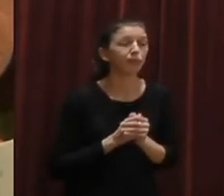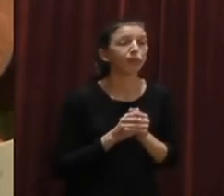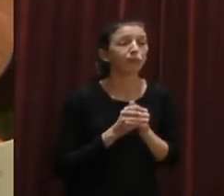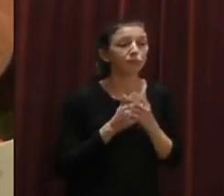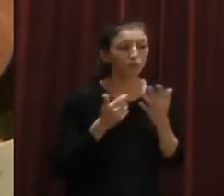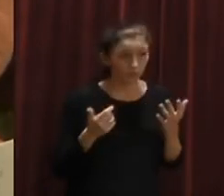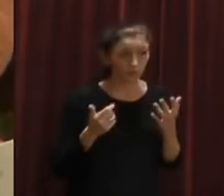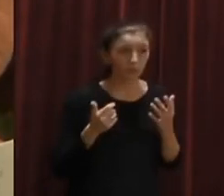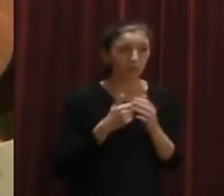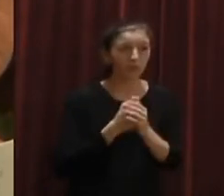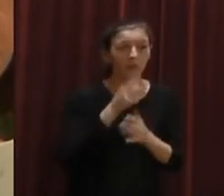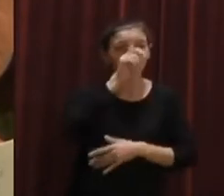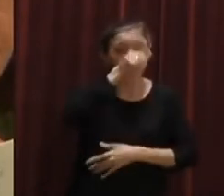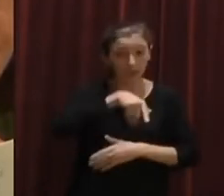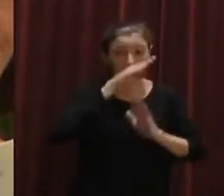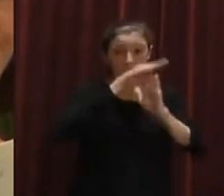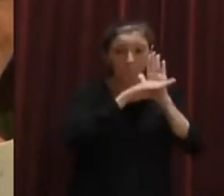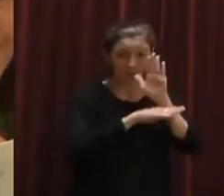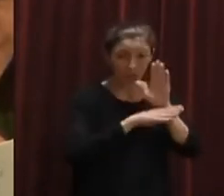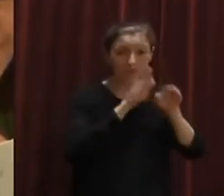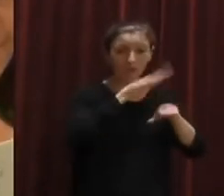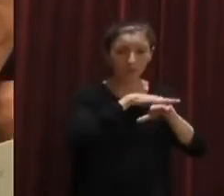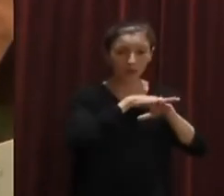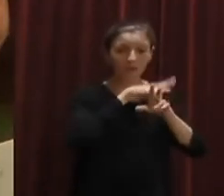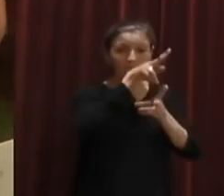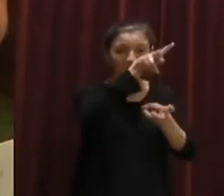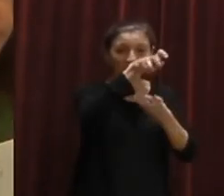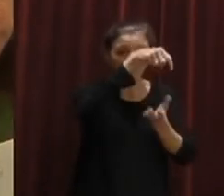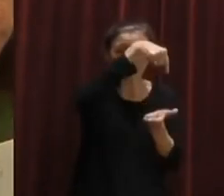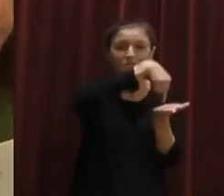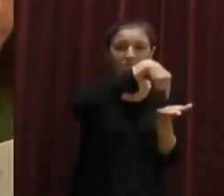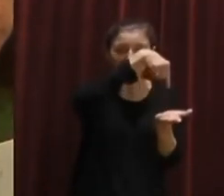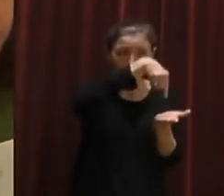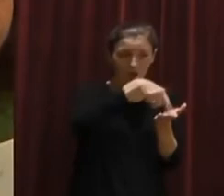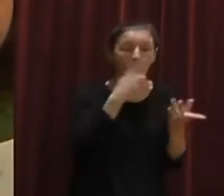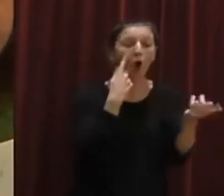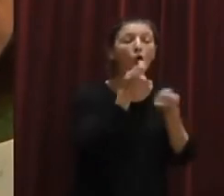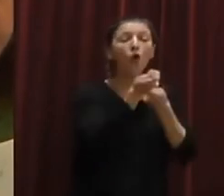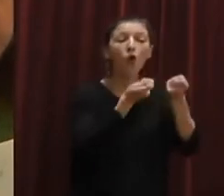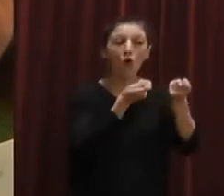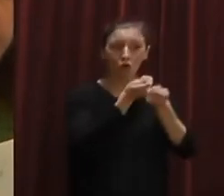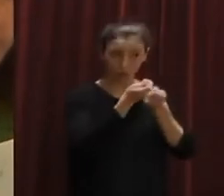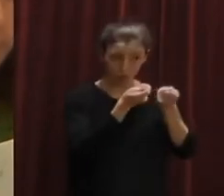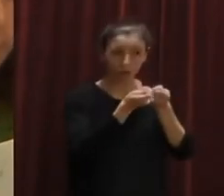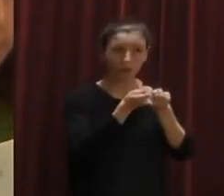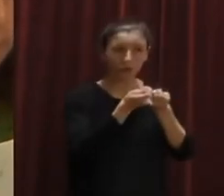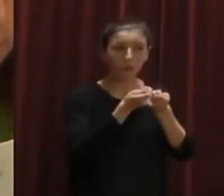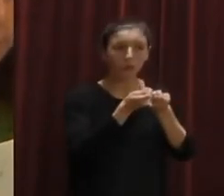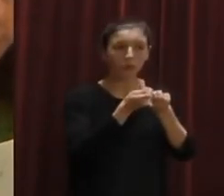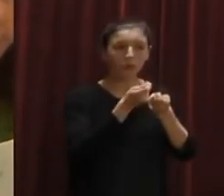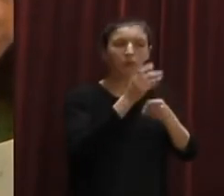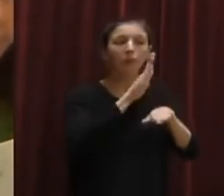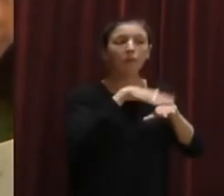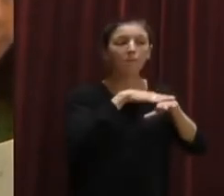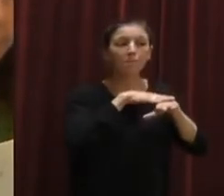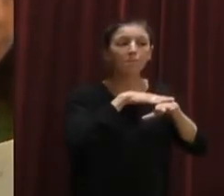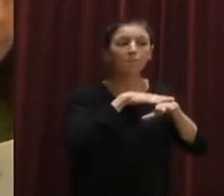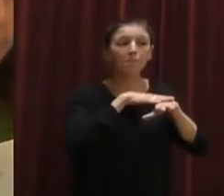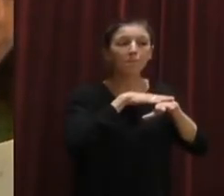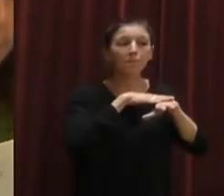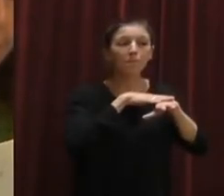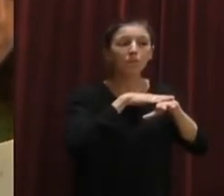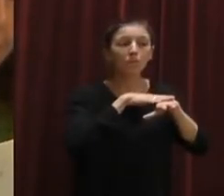hi un paquet de mesures fiscals que estimulen precisament la mobilització d'aquests habitatges, deducció